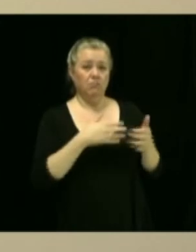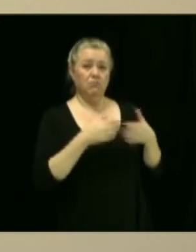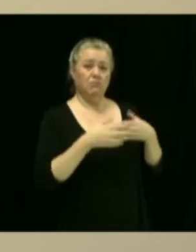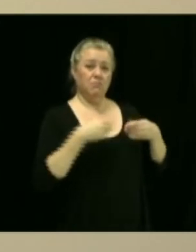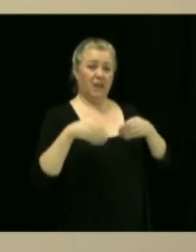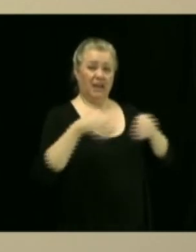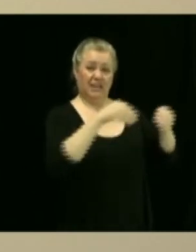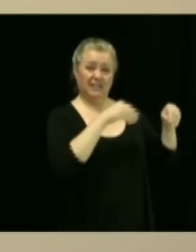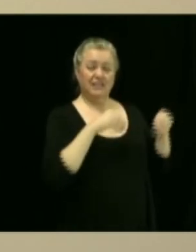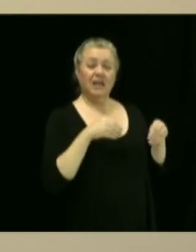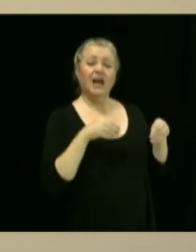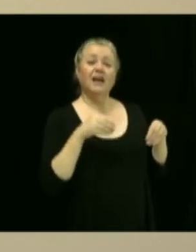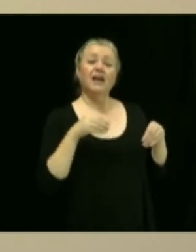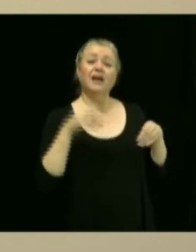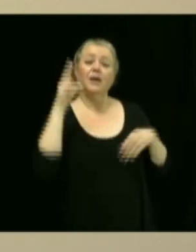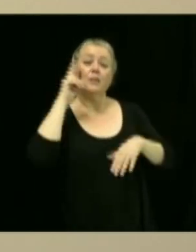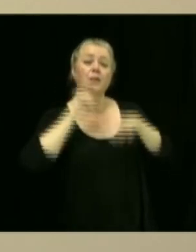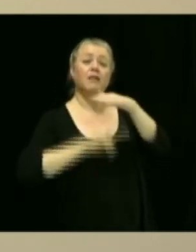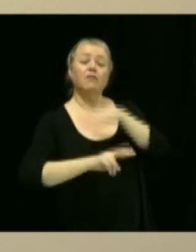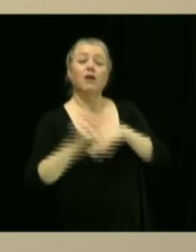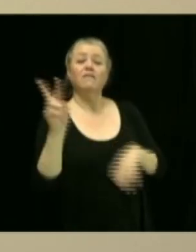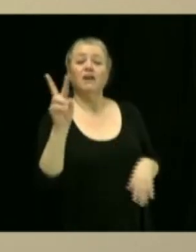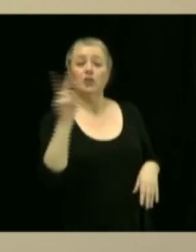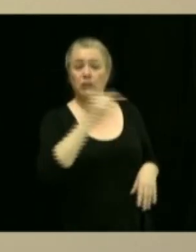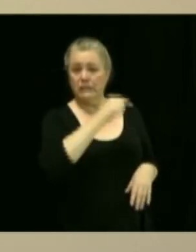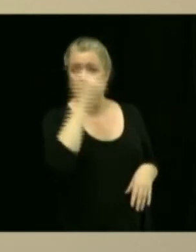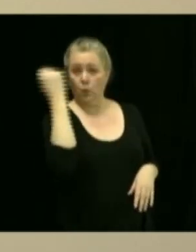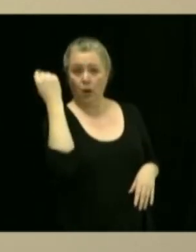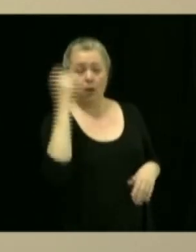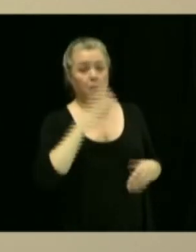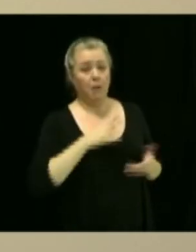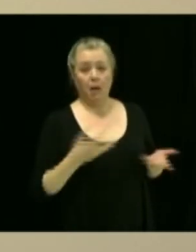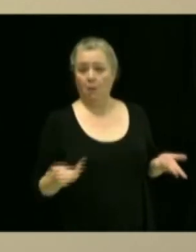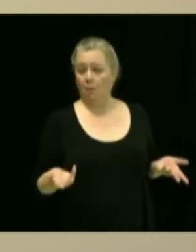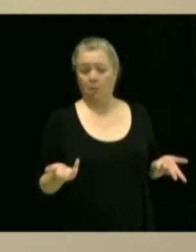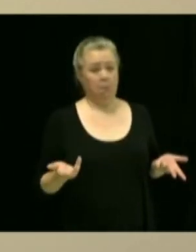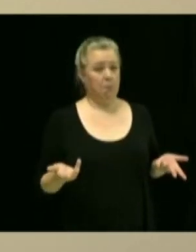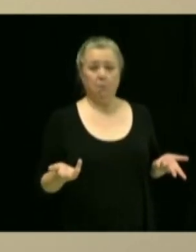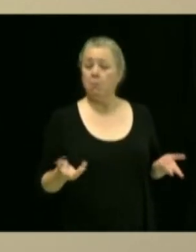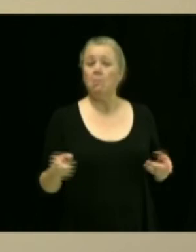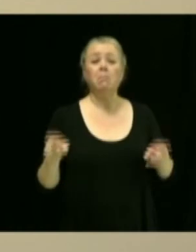jamais vrai, même pas pour le stationnement du Walmart de Victoriaville.